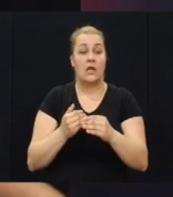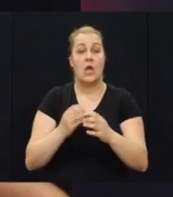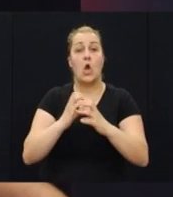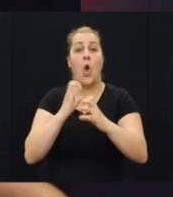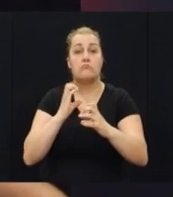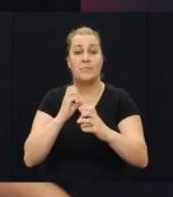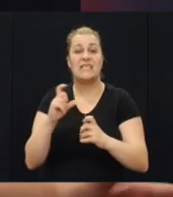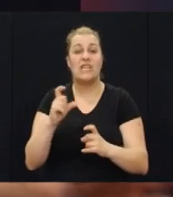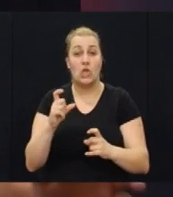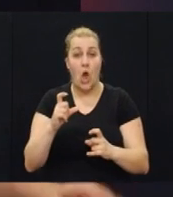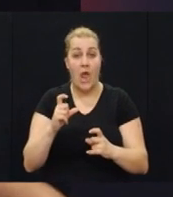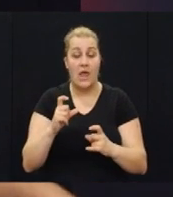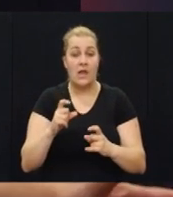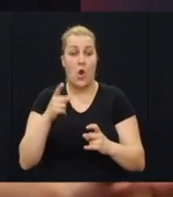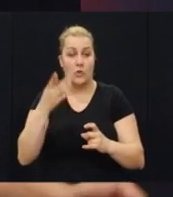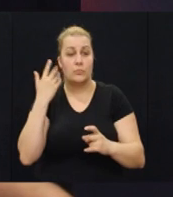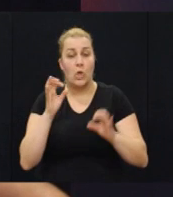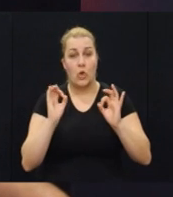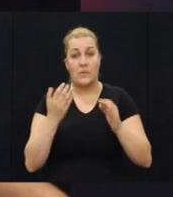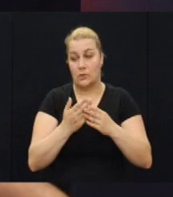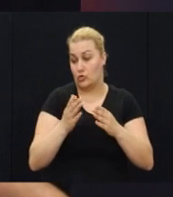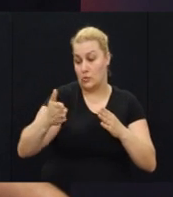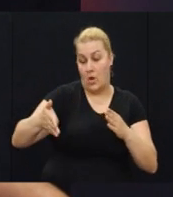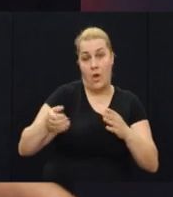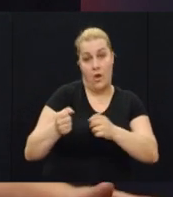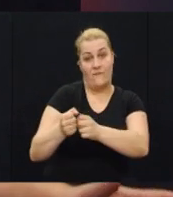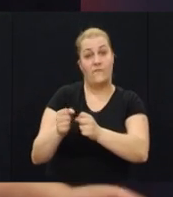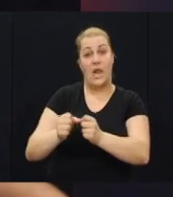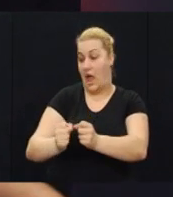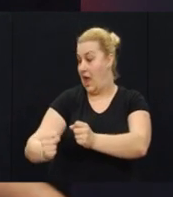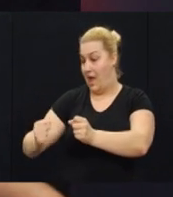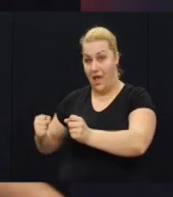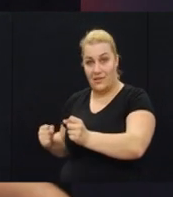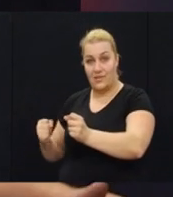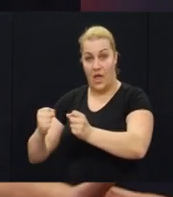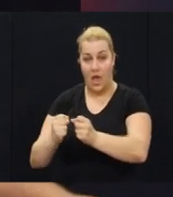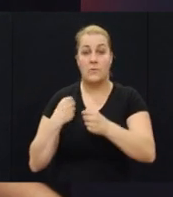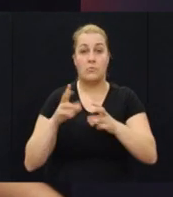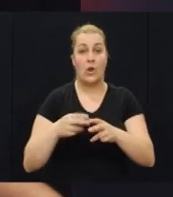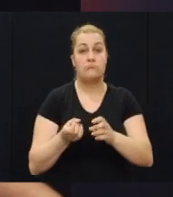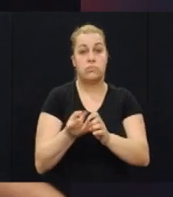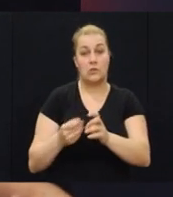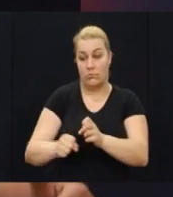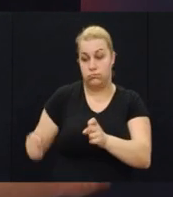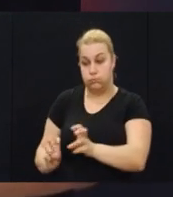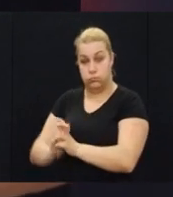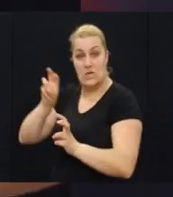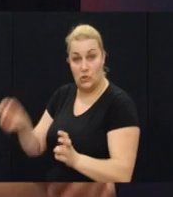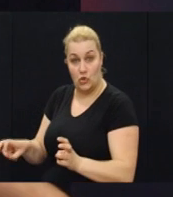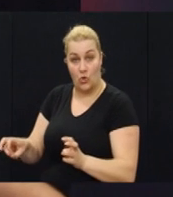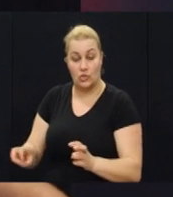citrojenu. Oni su nam bili zgodni pošto su imali bočno se se vrata otvarila, tako da smo mogli brzo iskočiti.